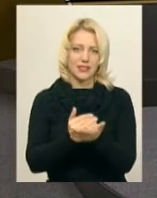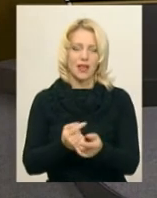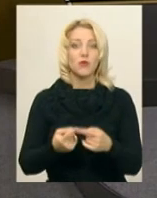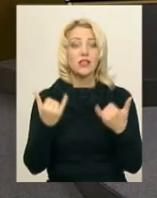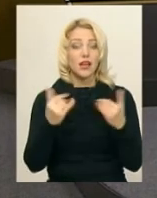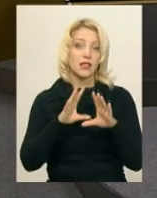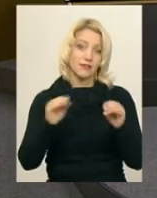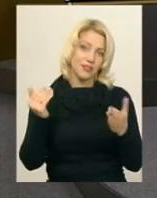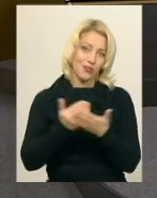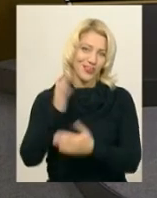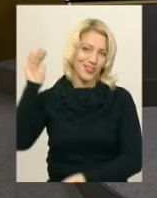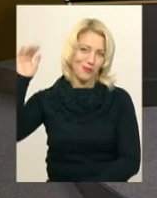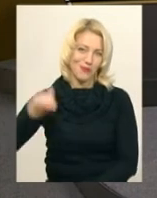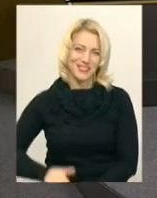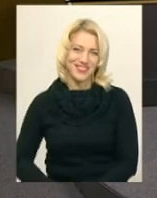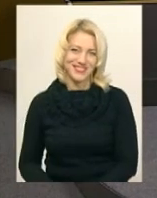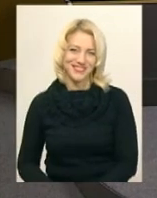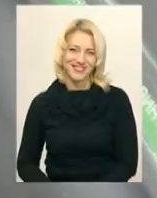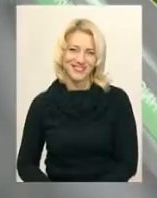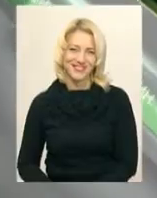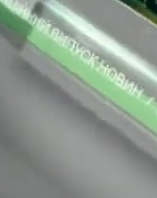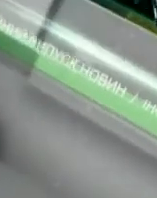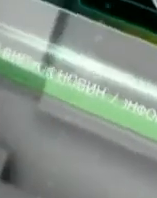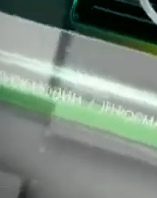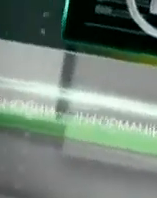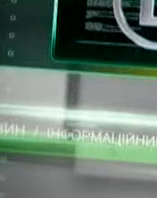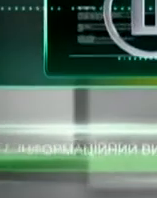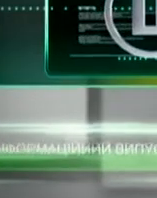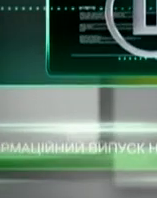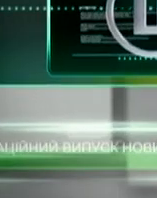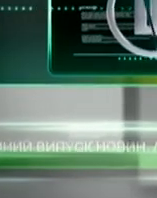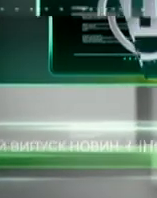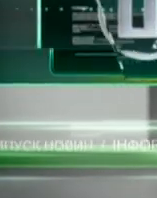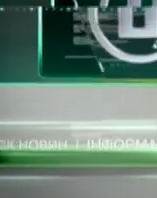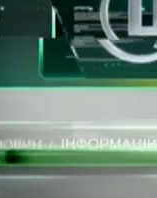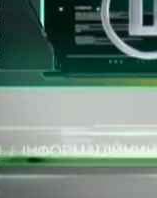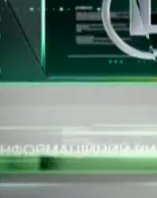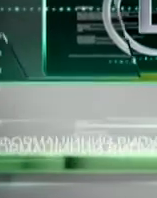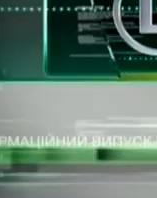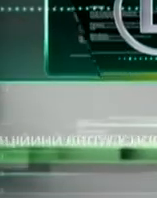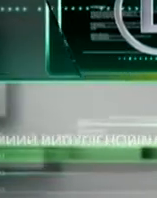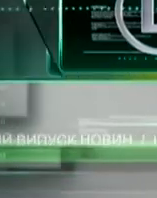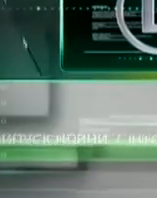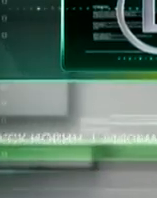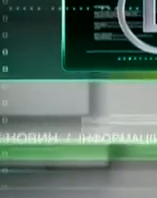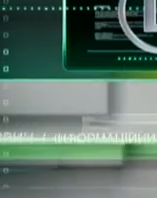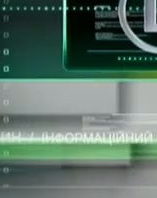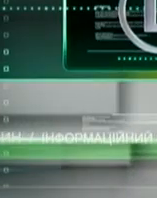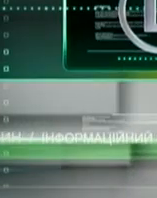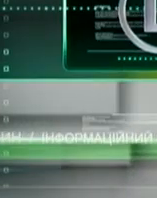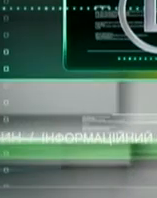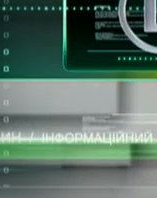Наразі це всі новини, побачимось. Наразі це